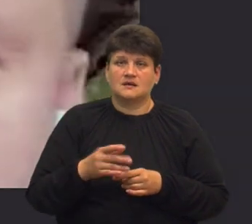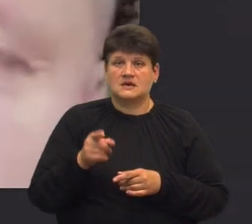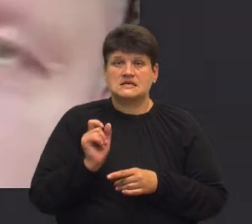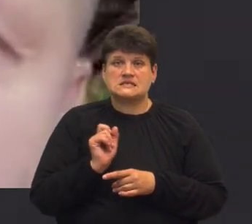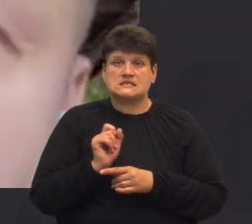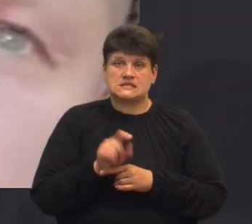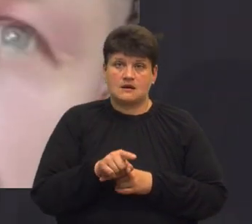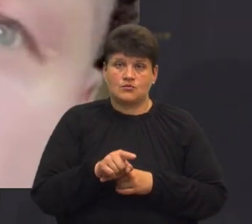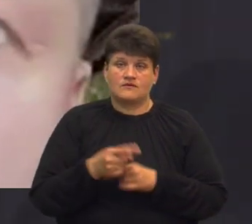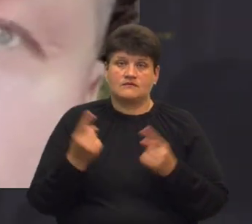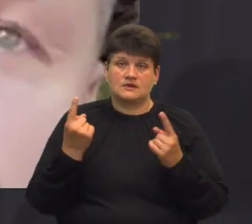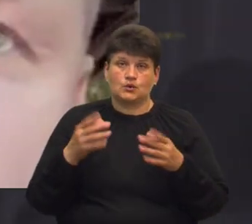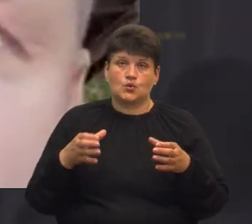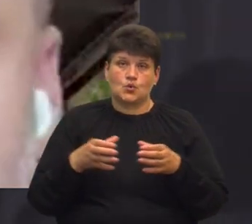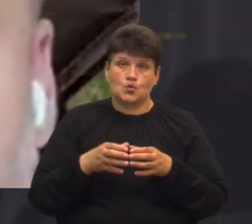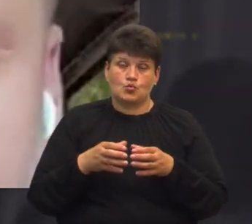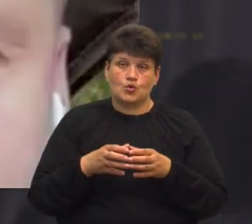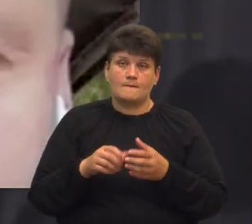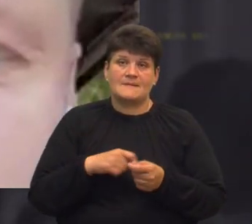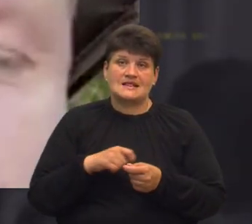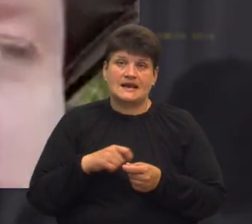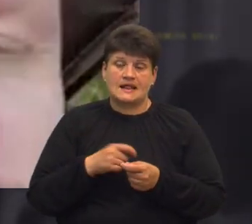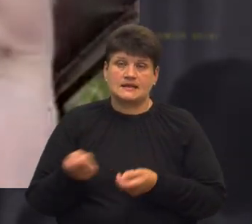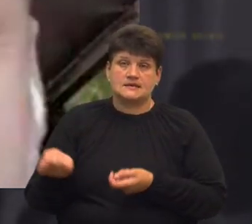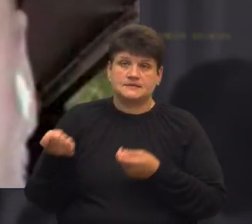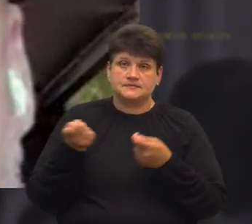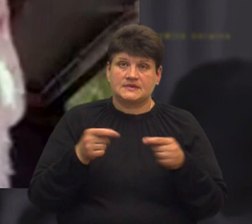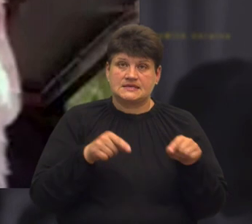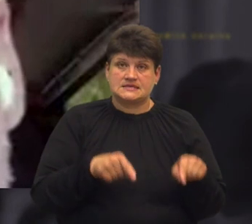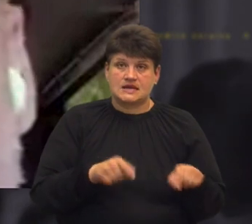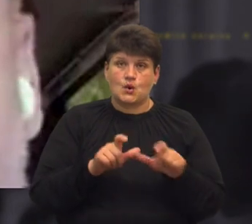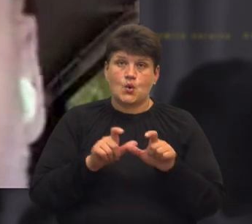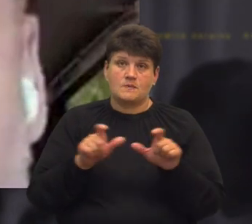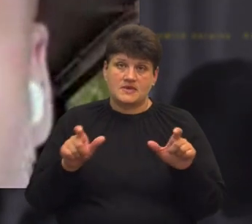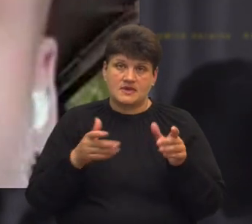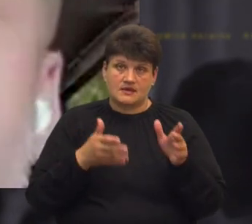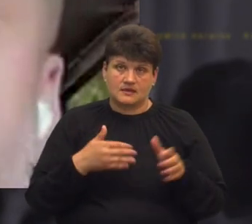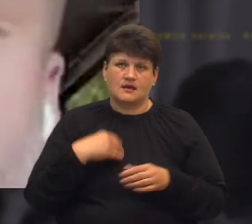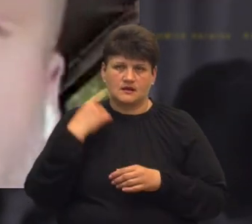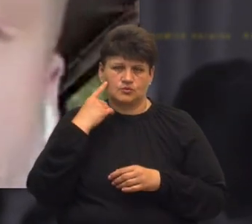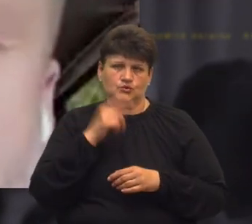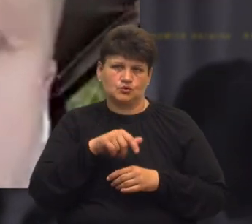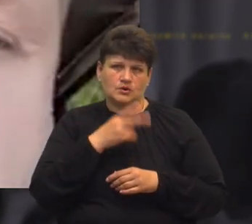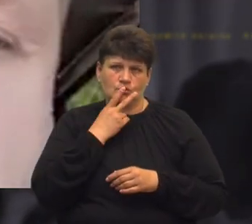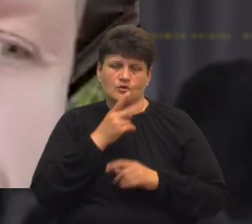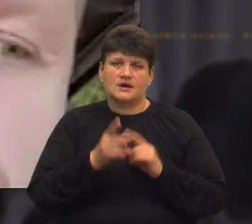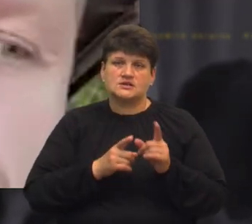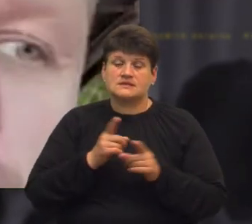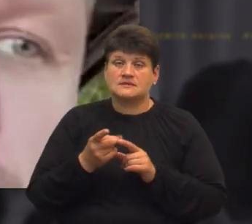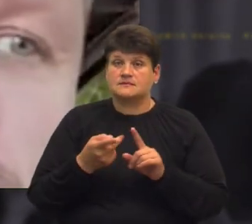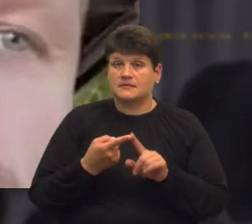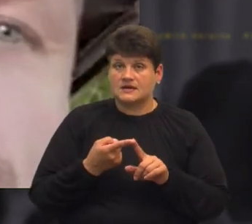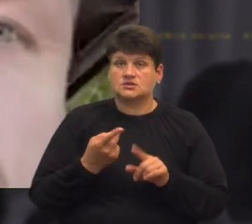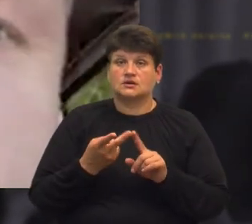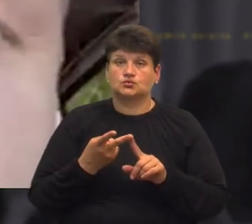велику групу матеріалів, яка заїде на цей об'єкт, а я думаю, що люди побачать зміни. Це раз, а по